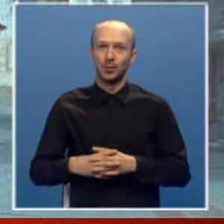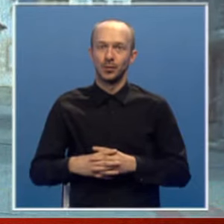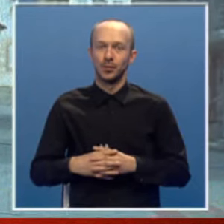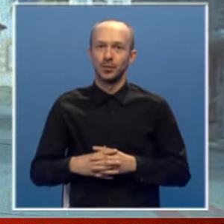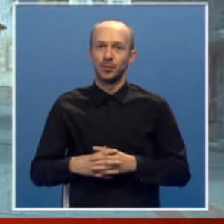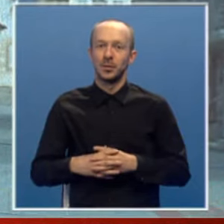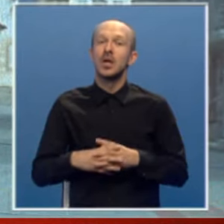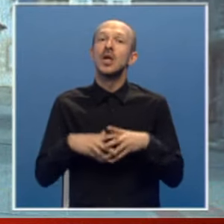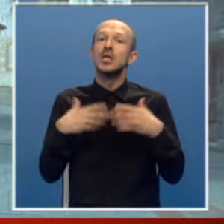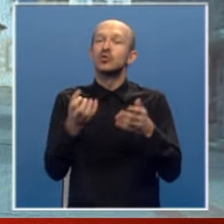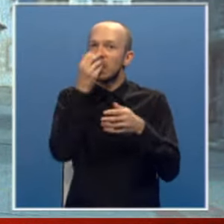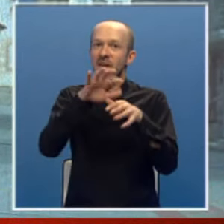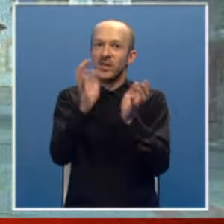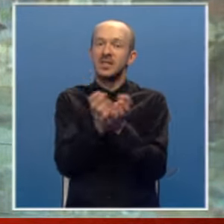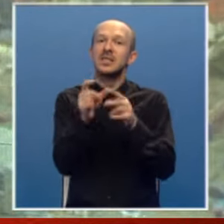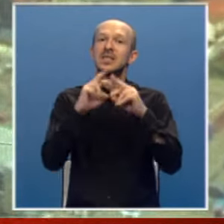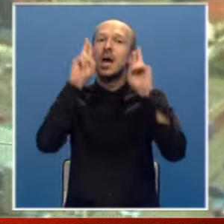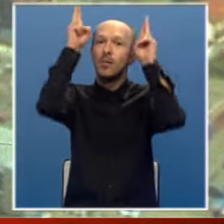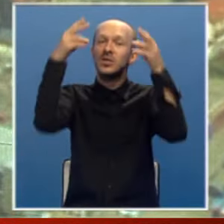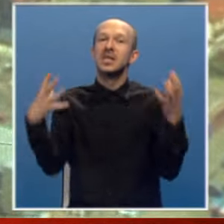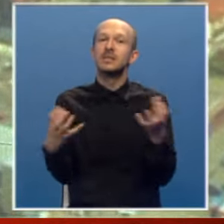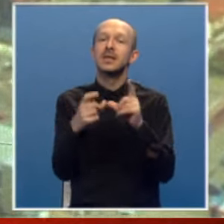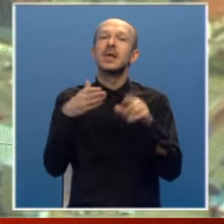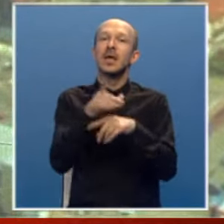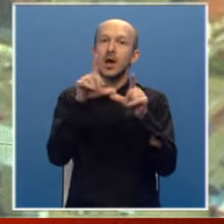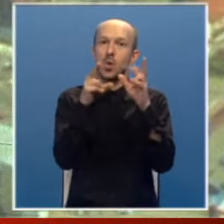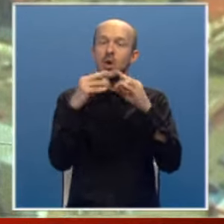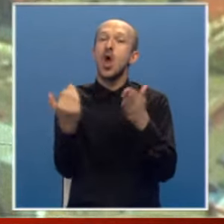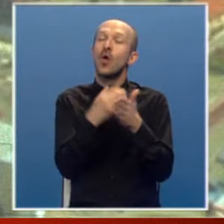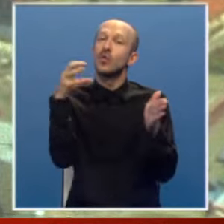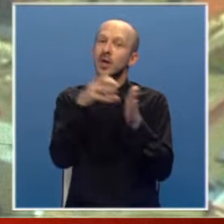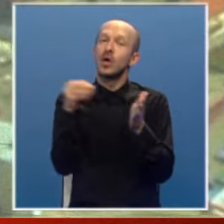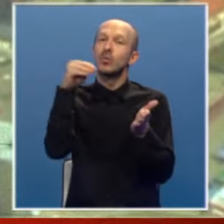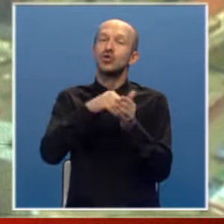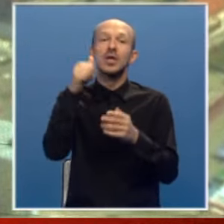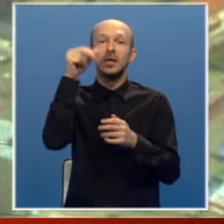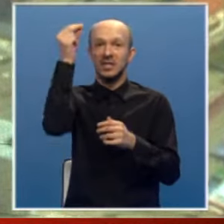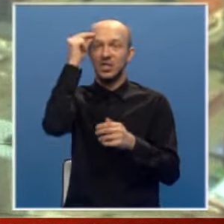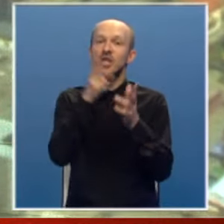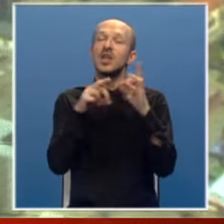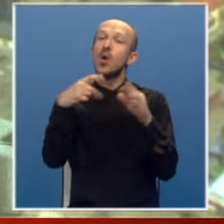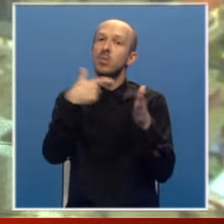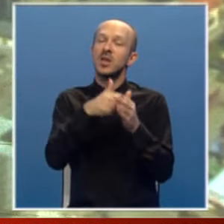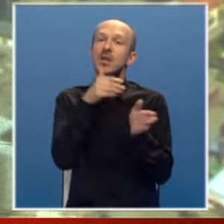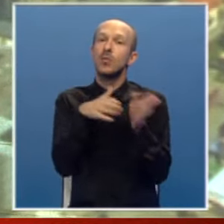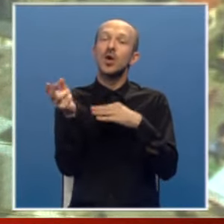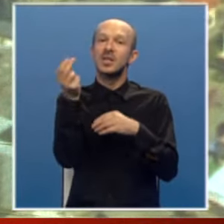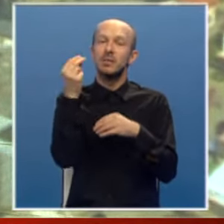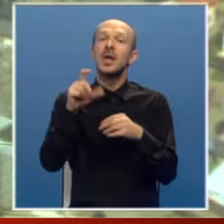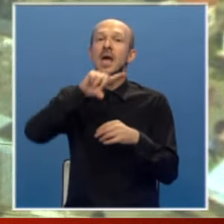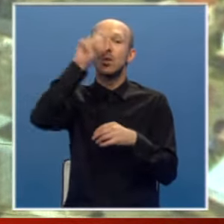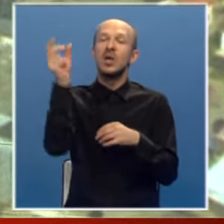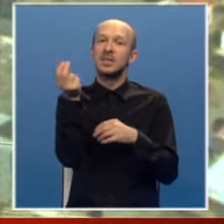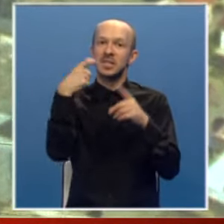Spuštanjem vijenca sa mosta Spasa u rijeku Unu u Novom gradu obilježen je dan sjećanja na ubijene i prognane Srbe iz